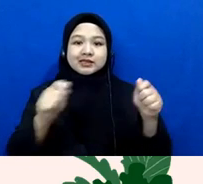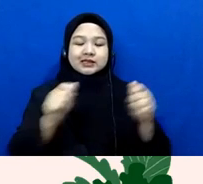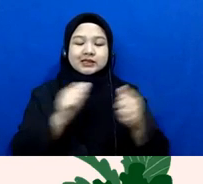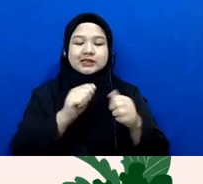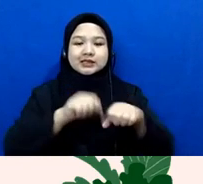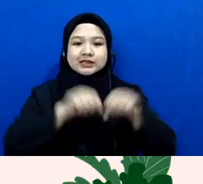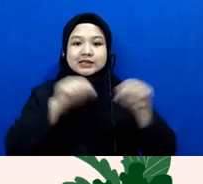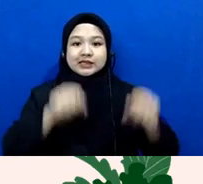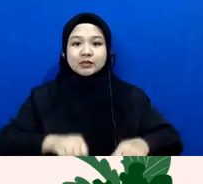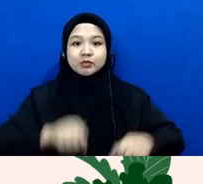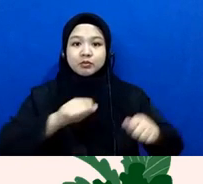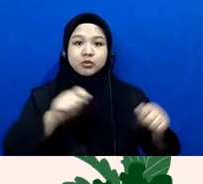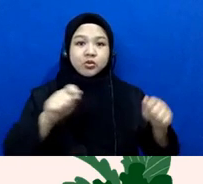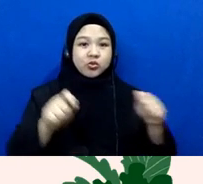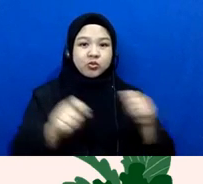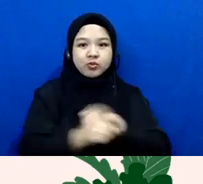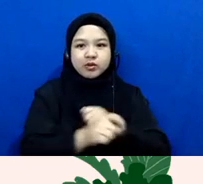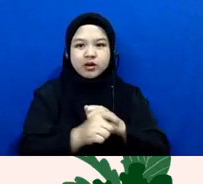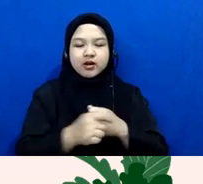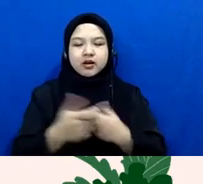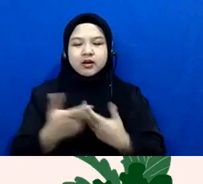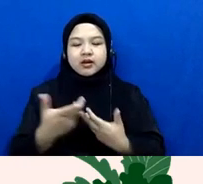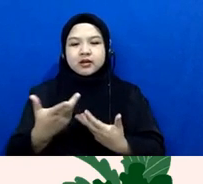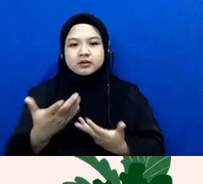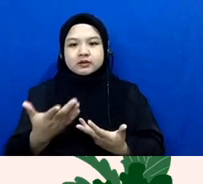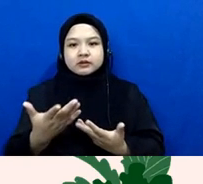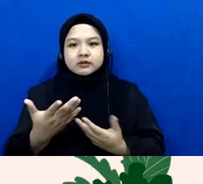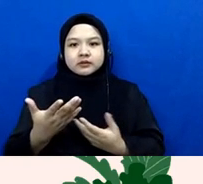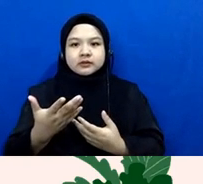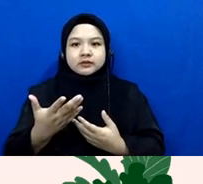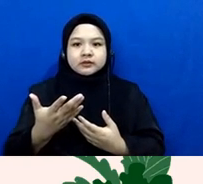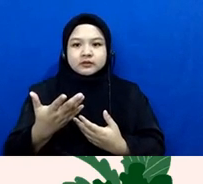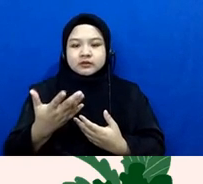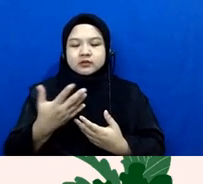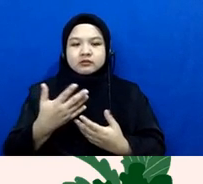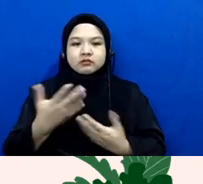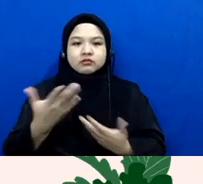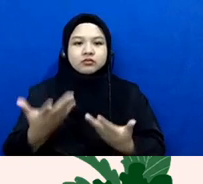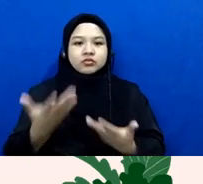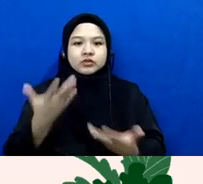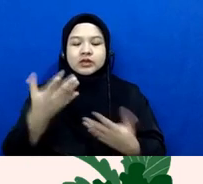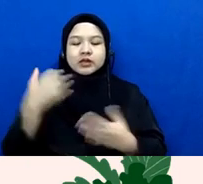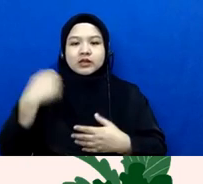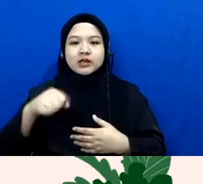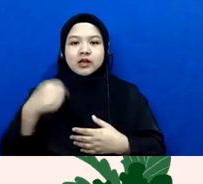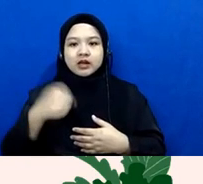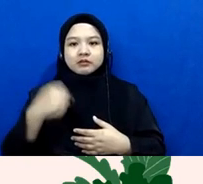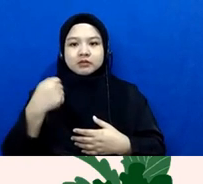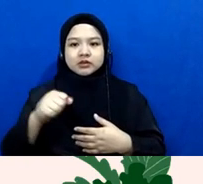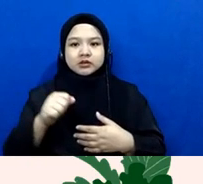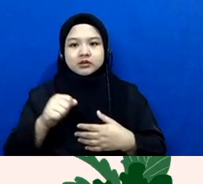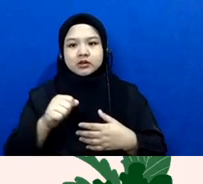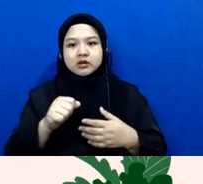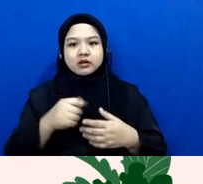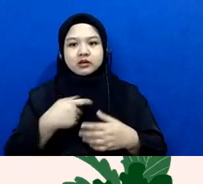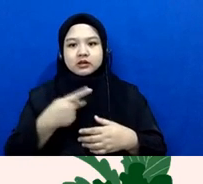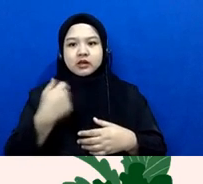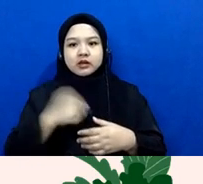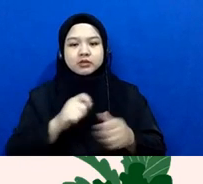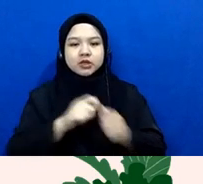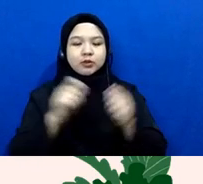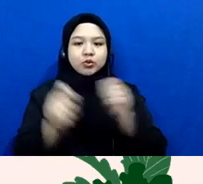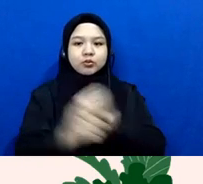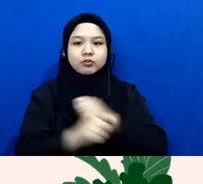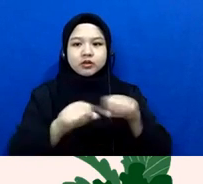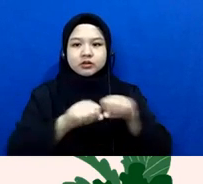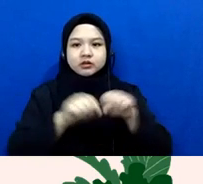yang kita harapkan dari liputan teman-teman itu akan semakin jauh dari jangkauan kita nah